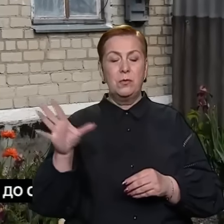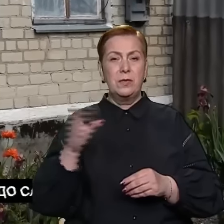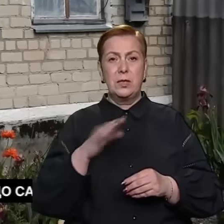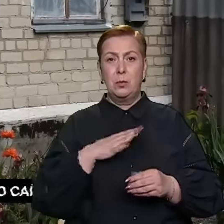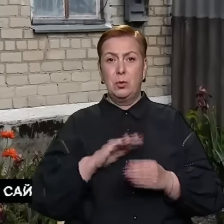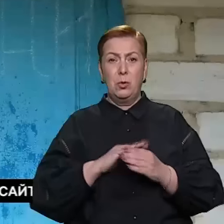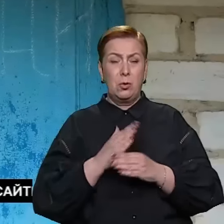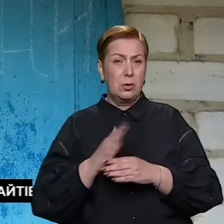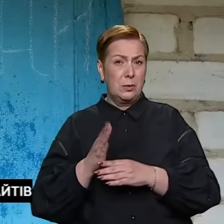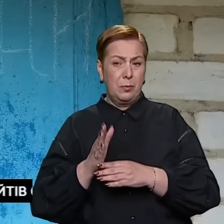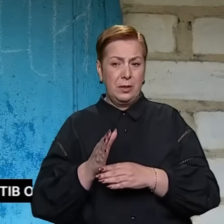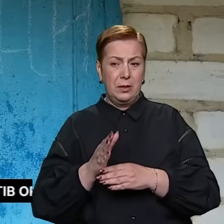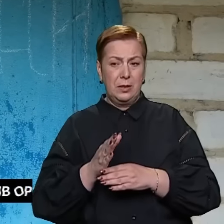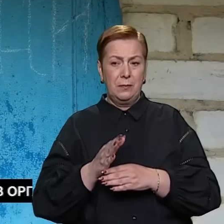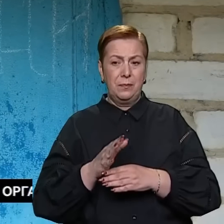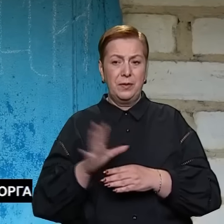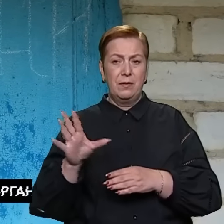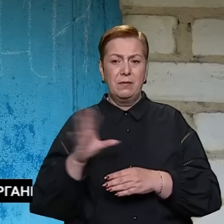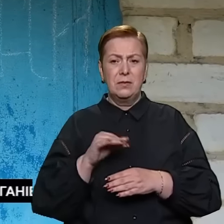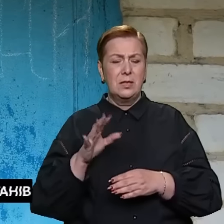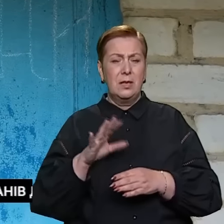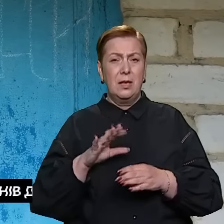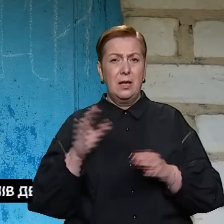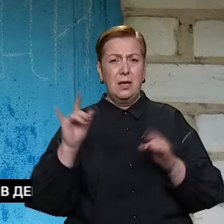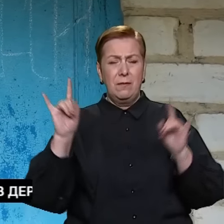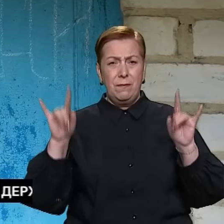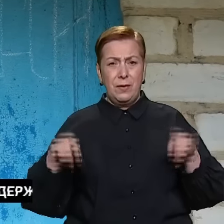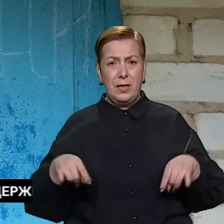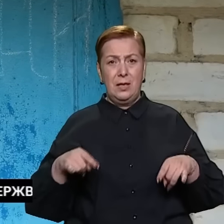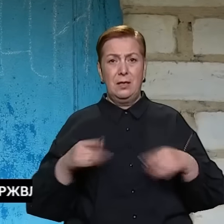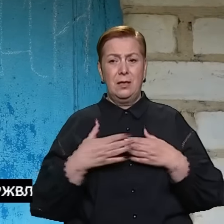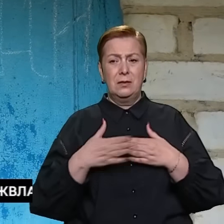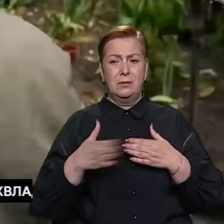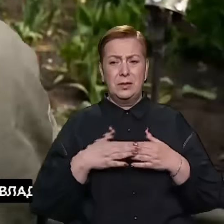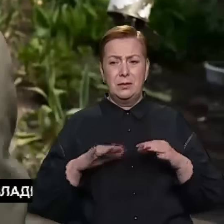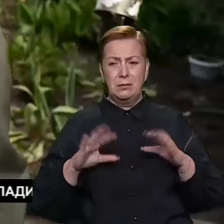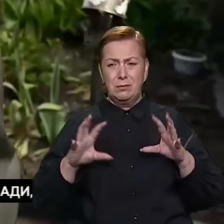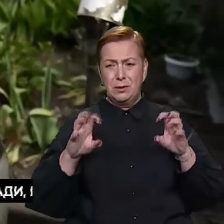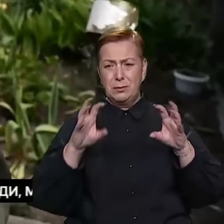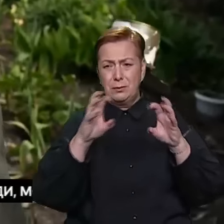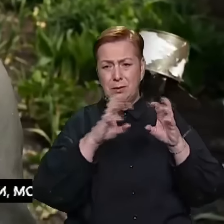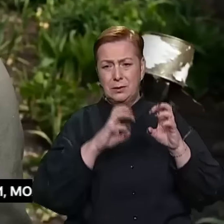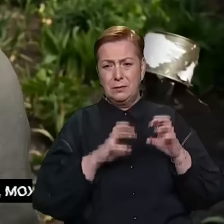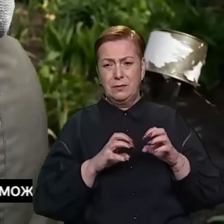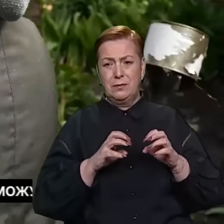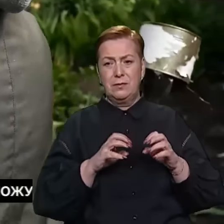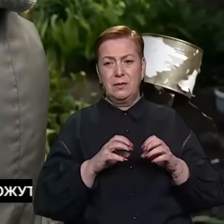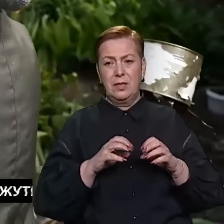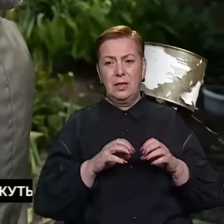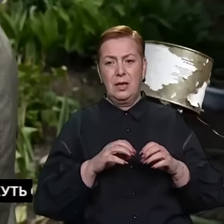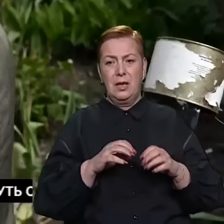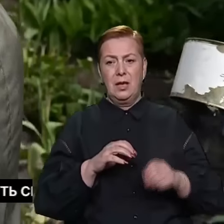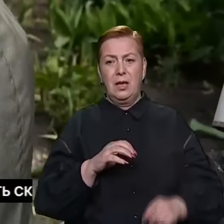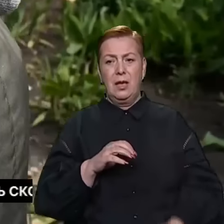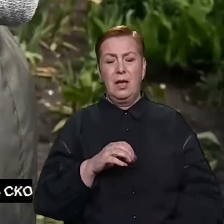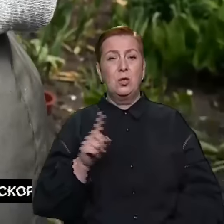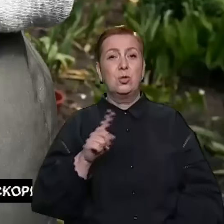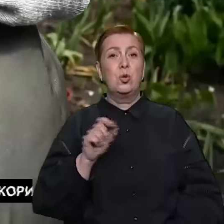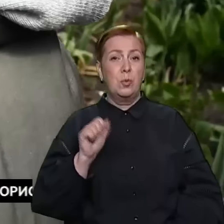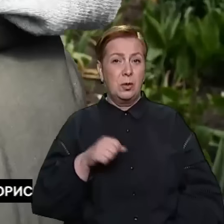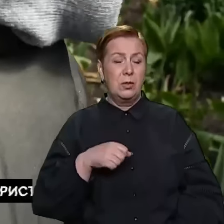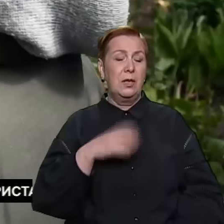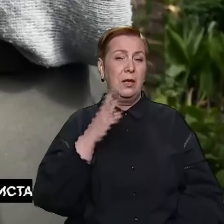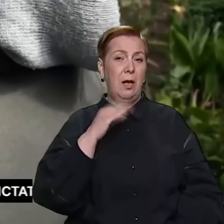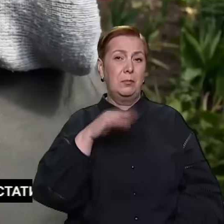розповідає жінка. Все побито було, все відно, все порозбиване. Ось дивіться, що могли, щось красили,